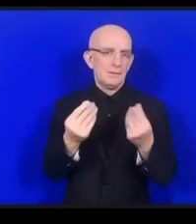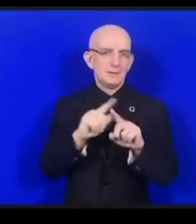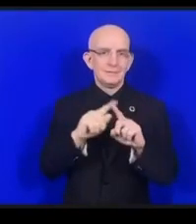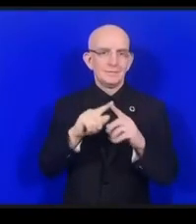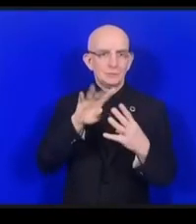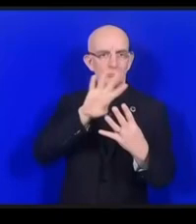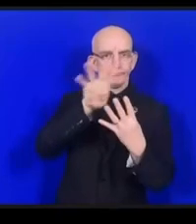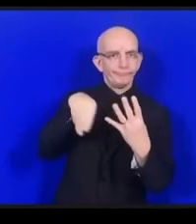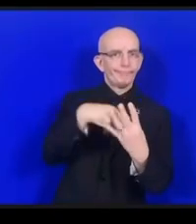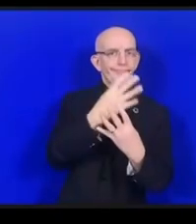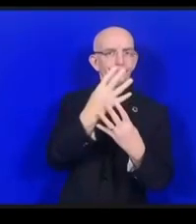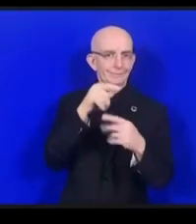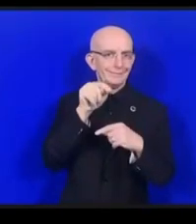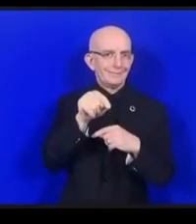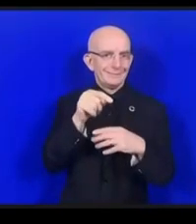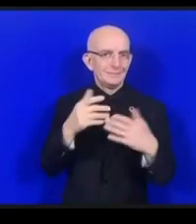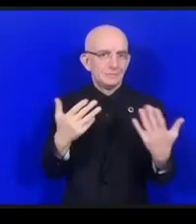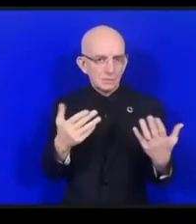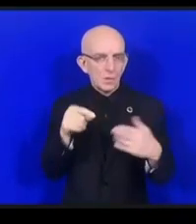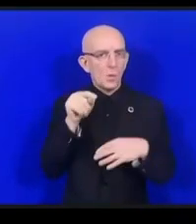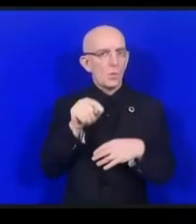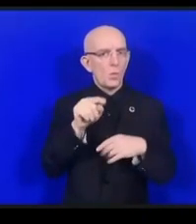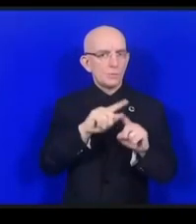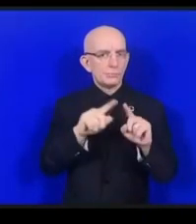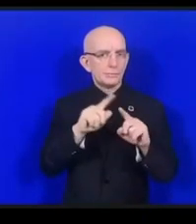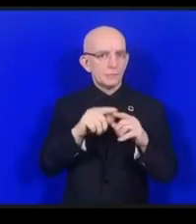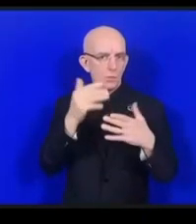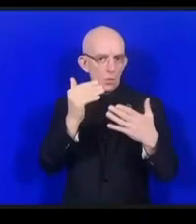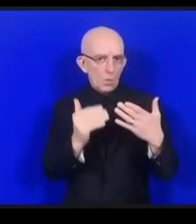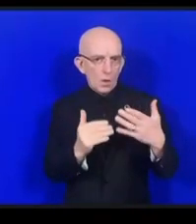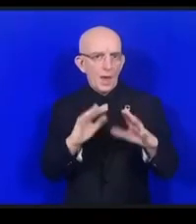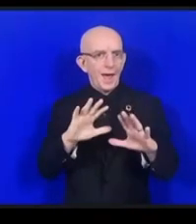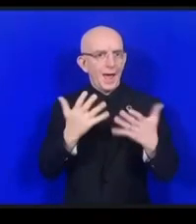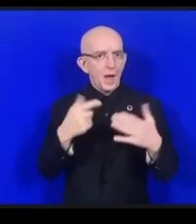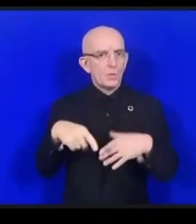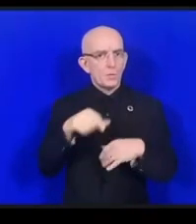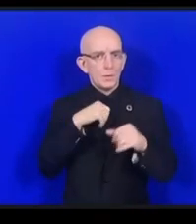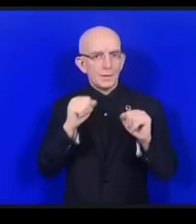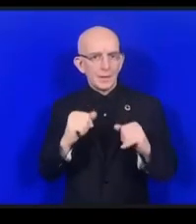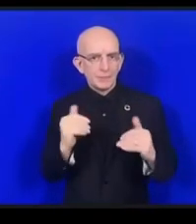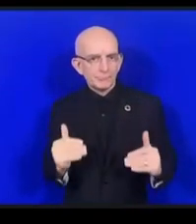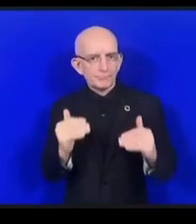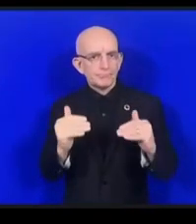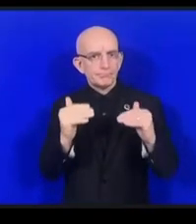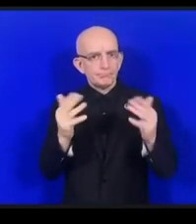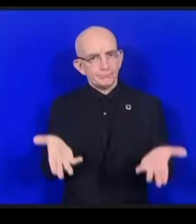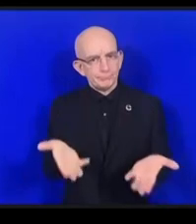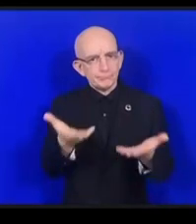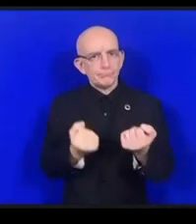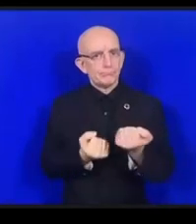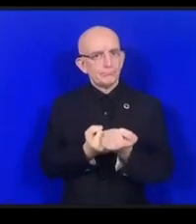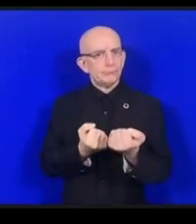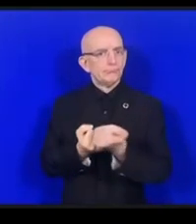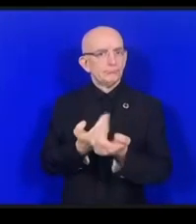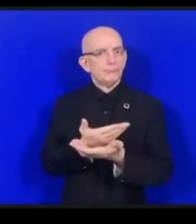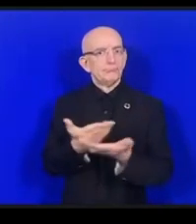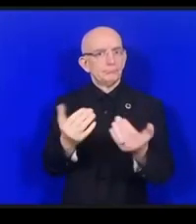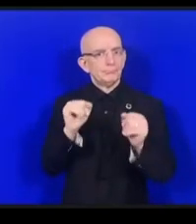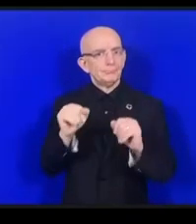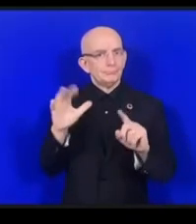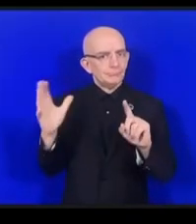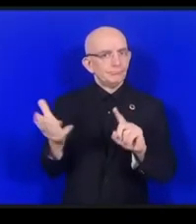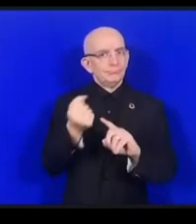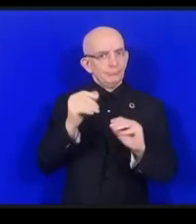ルディングの話ですつまりこれを達成しなければ人々の教育を実施することができません